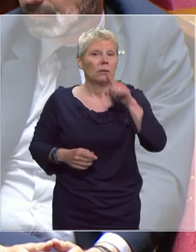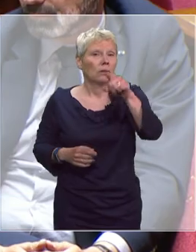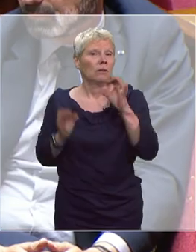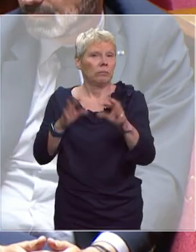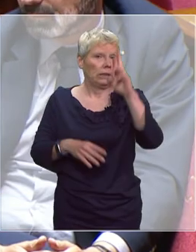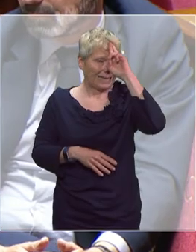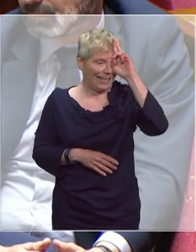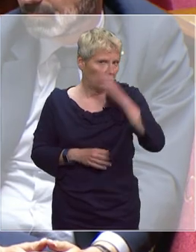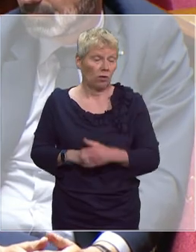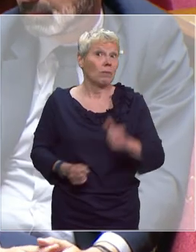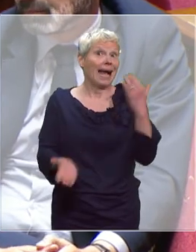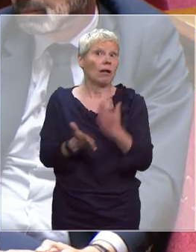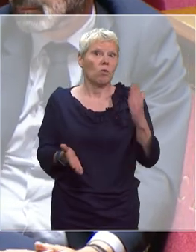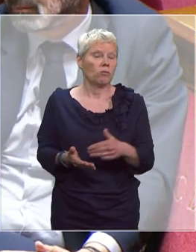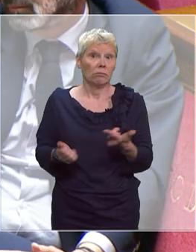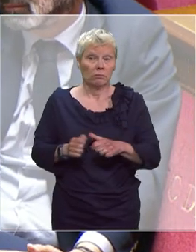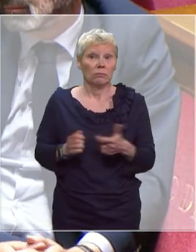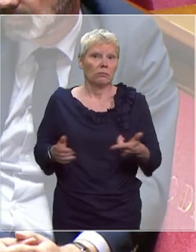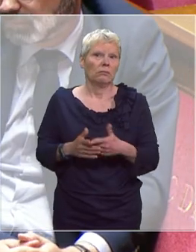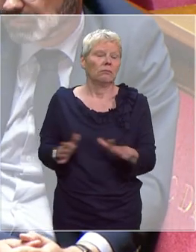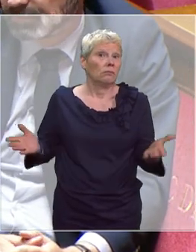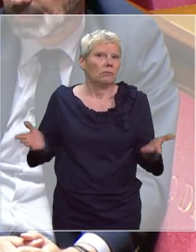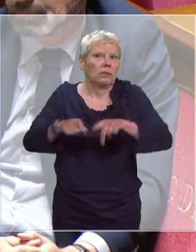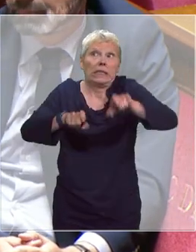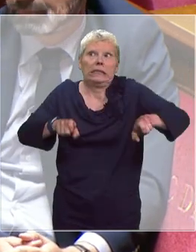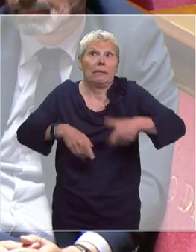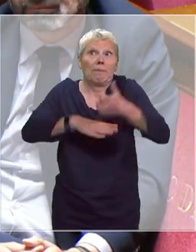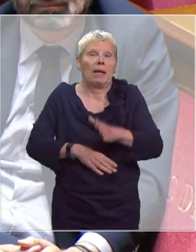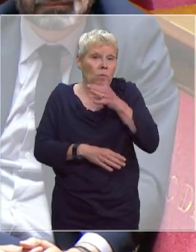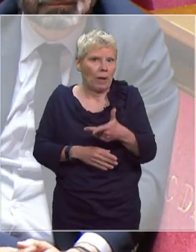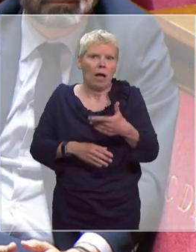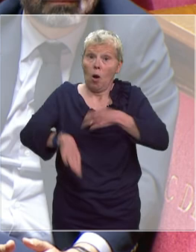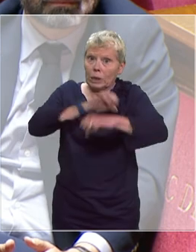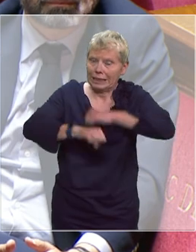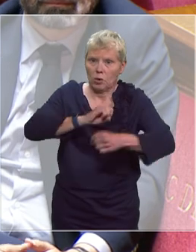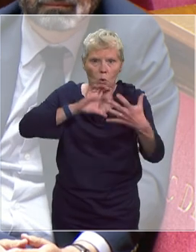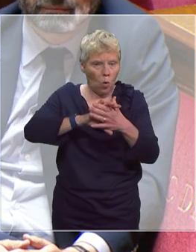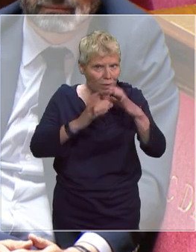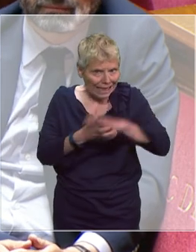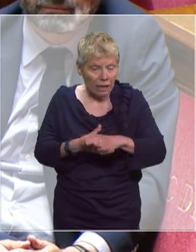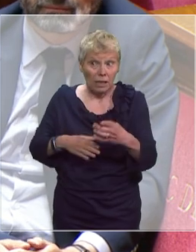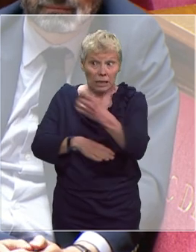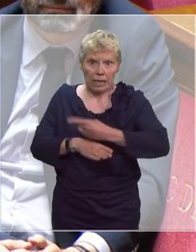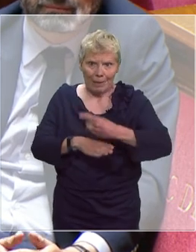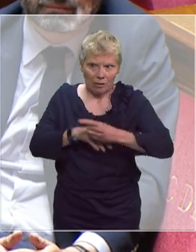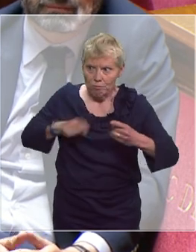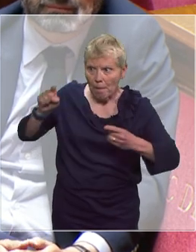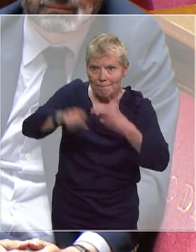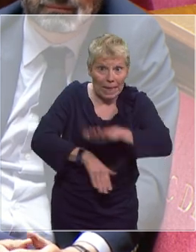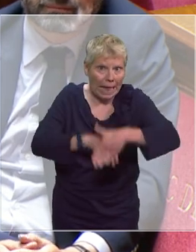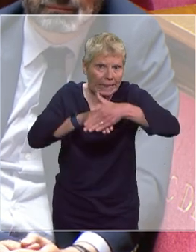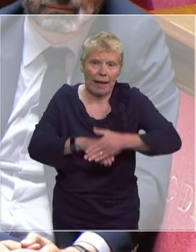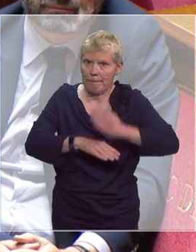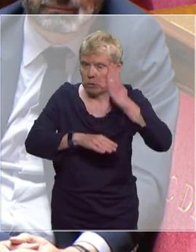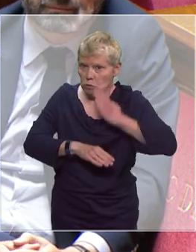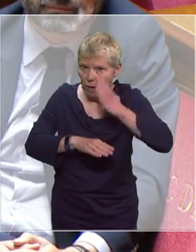avez raison, ça ne se fait pas comme ça. Ça nécessite une logistique très complexe, j'en parlais tout à l'heure, l'appui des départements sera précieux, l'organisation au sein